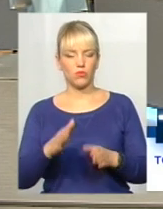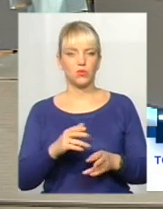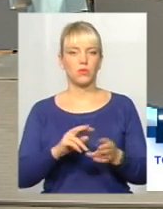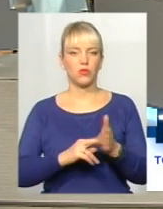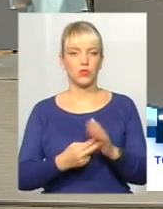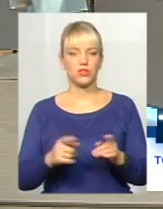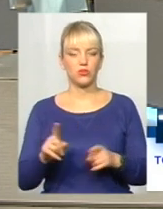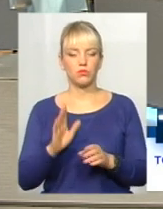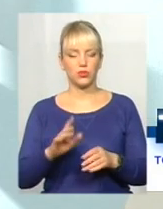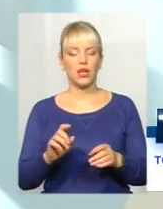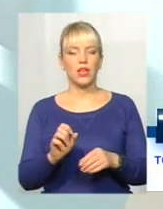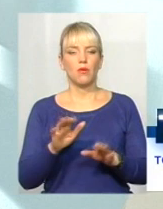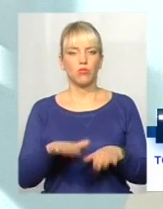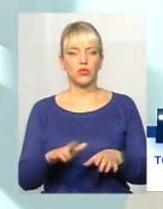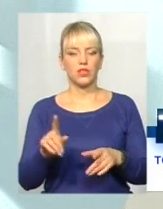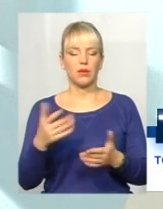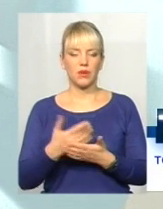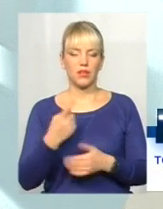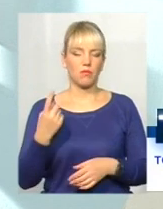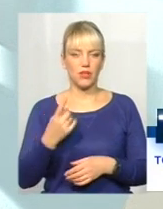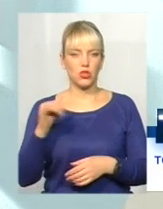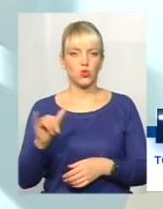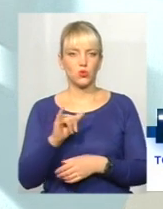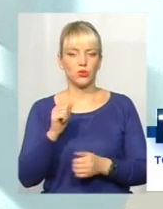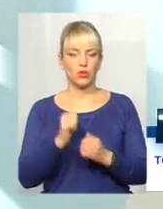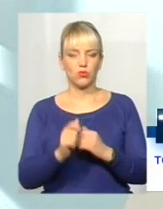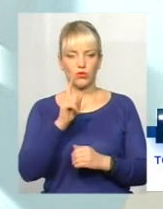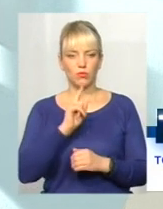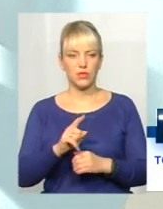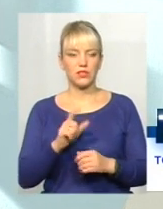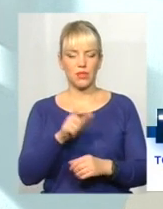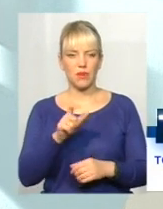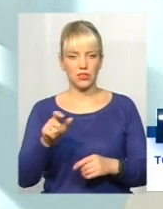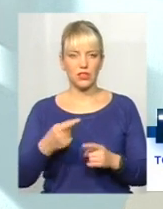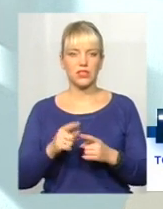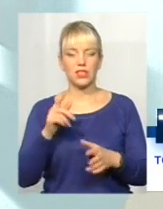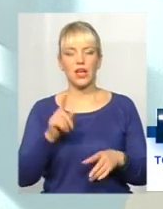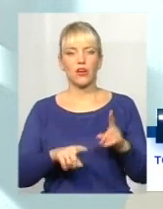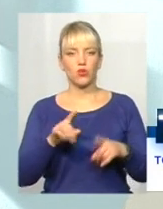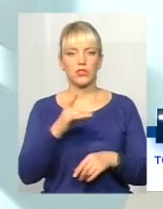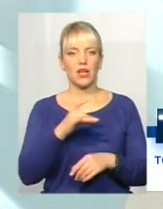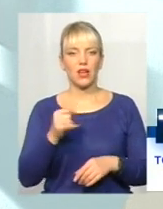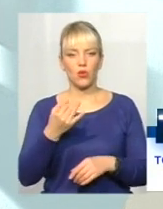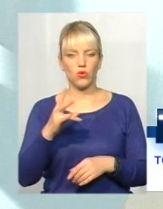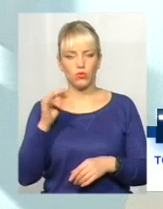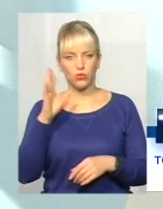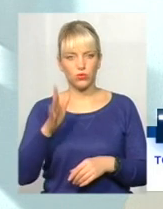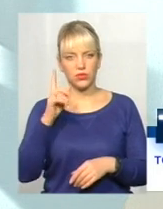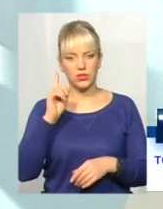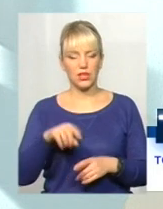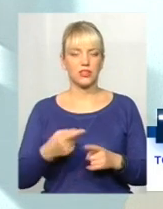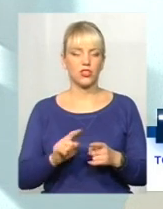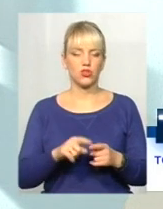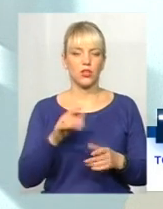буде мобільний пункт, де, наприклад, перша субота кожного місяця мешканці певного мікрорайону будуть знати, що це є день, і вони